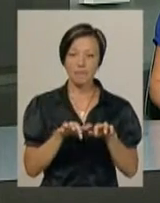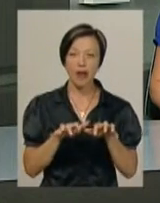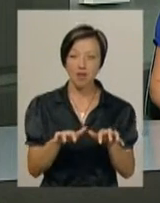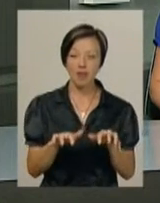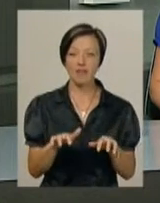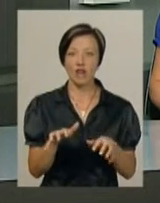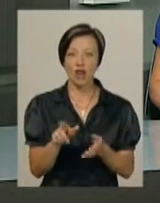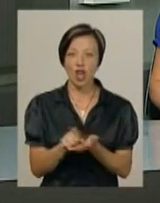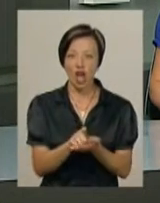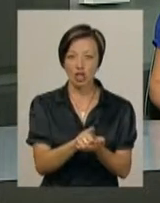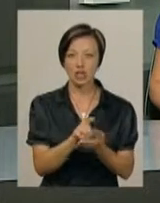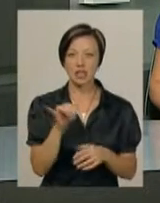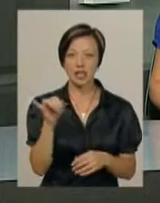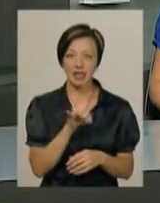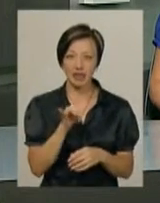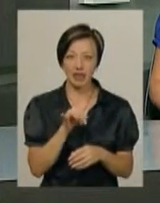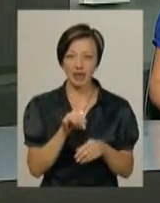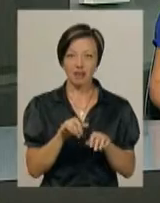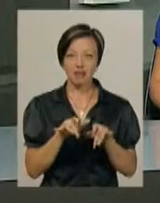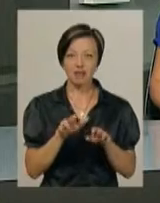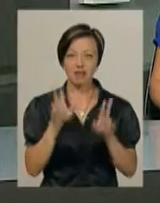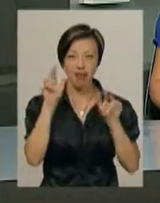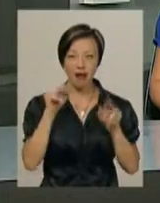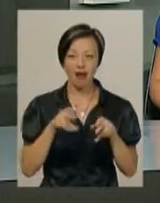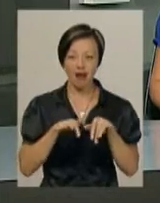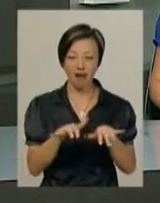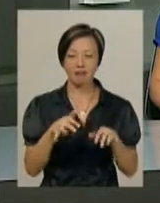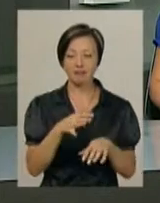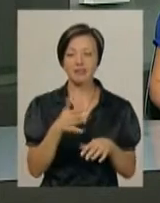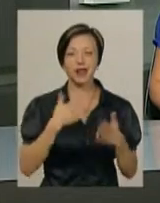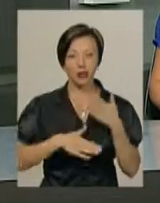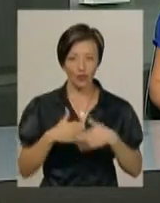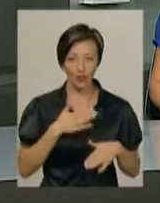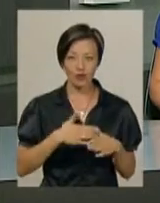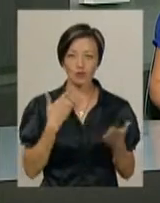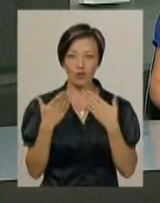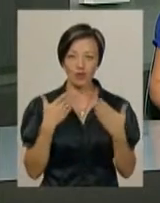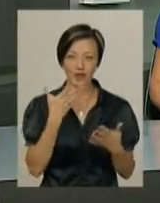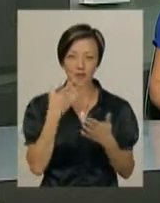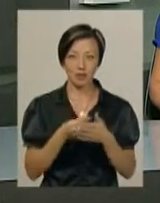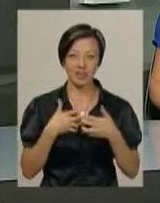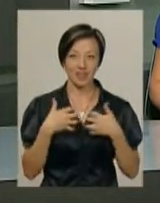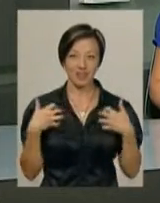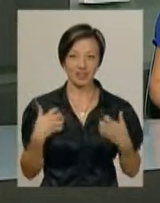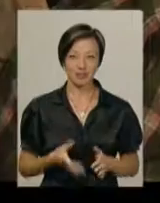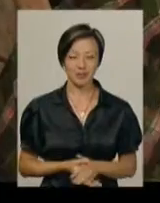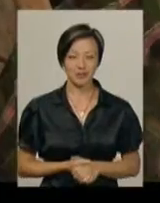ящирок та тарганів утримує задоволення від спілкування зі своїми багатоногими та багатолапими підопічними.